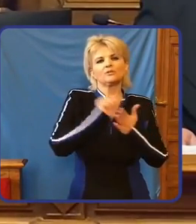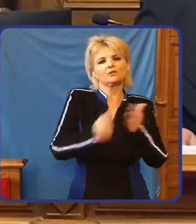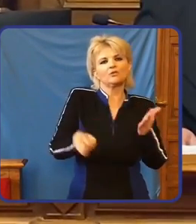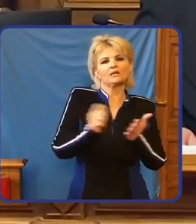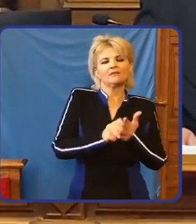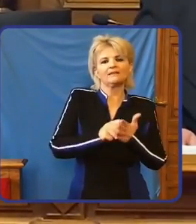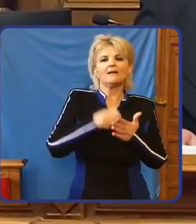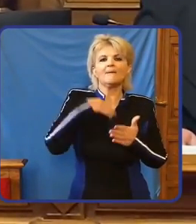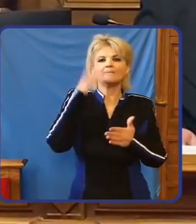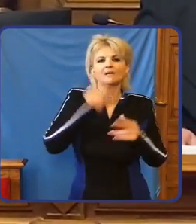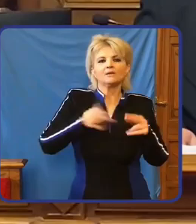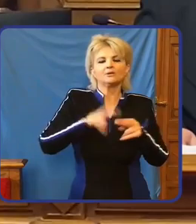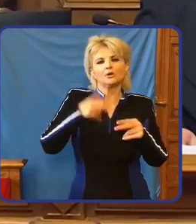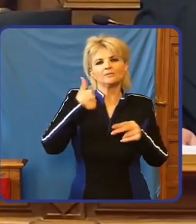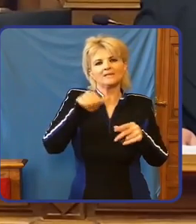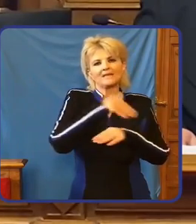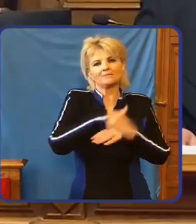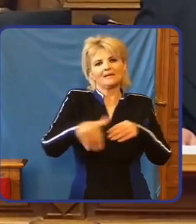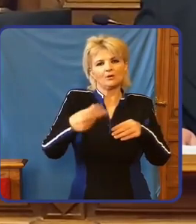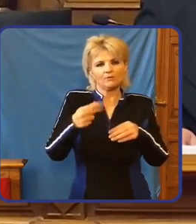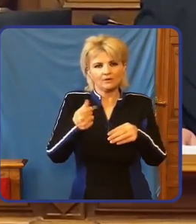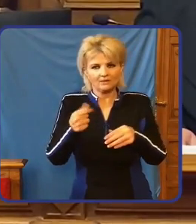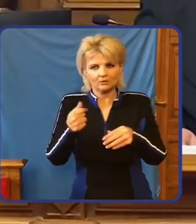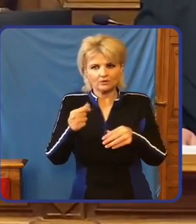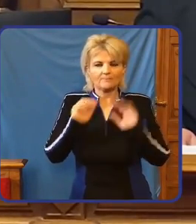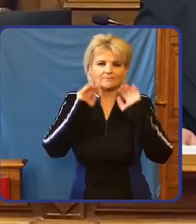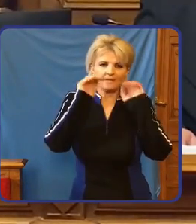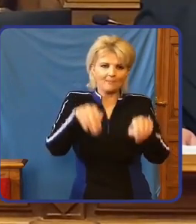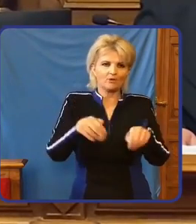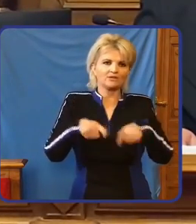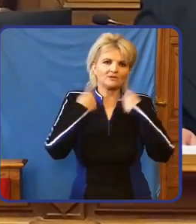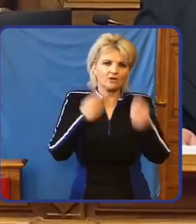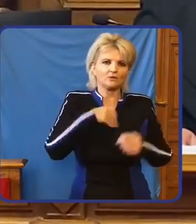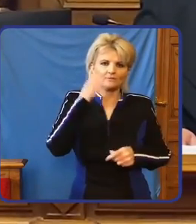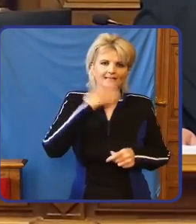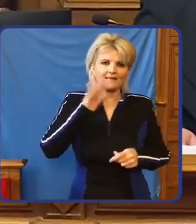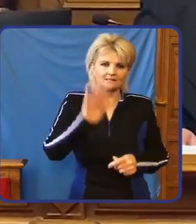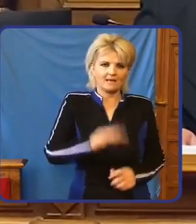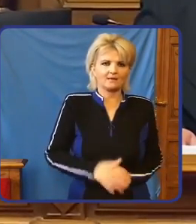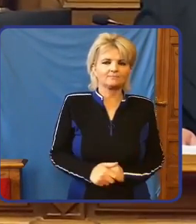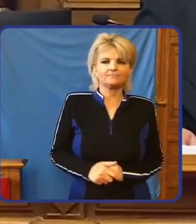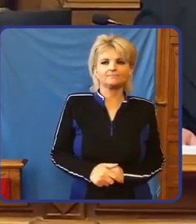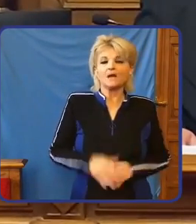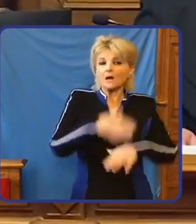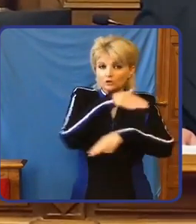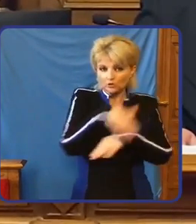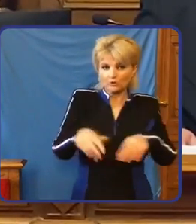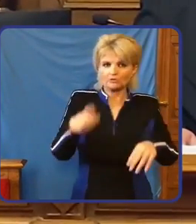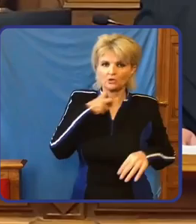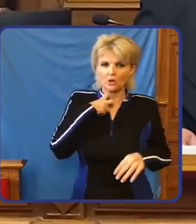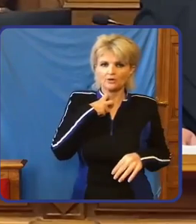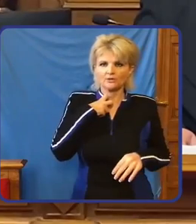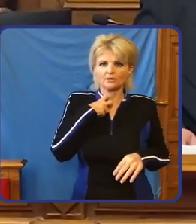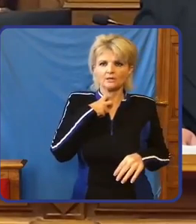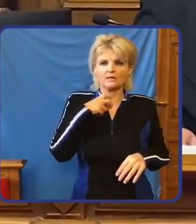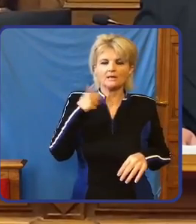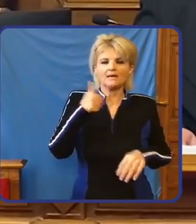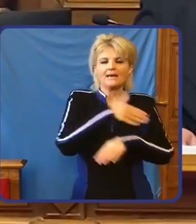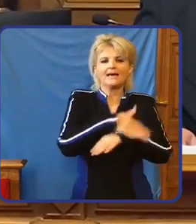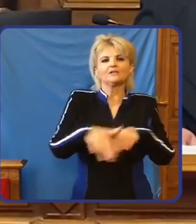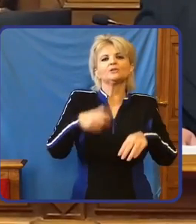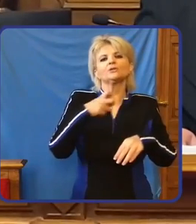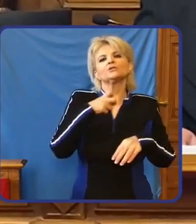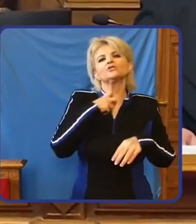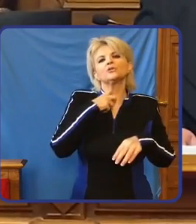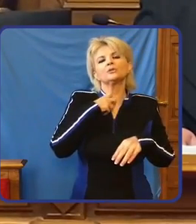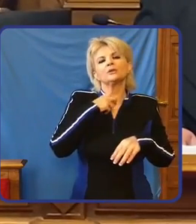Több százmillió forintos, mai értéke számított, sok százmillió forintos támogatást adott a Fidesznek. Soros. Egy soros ügynök párt van itt